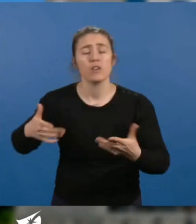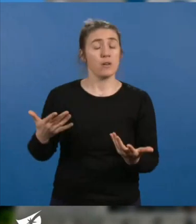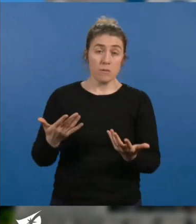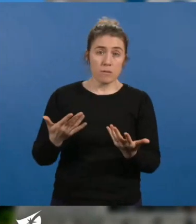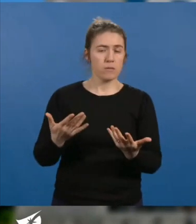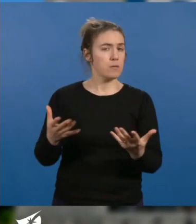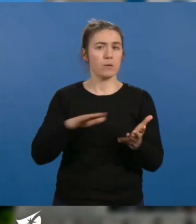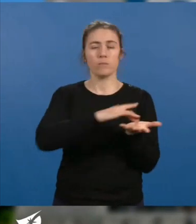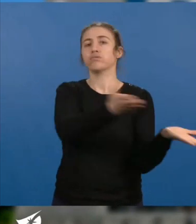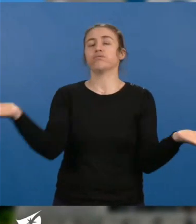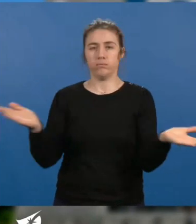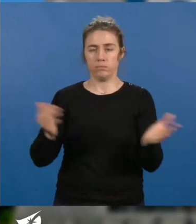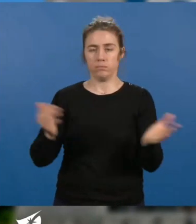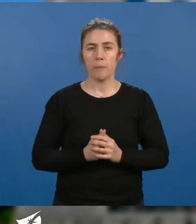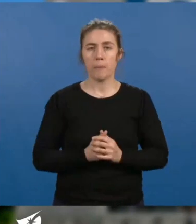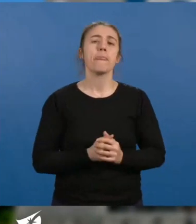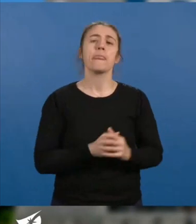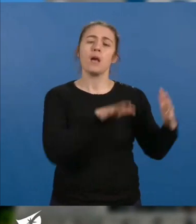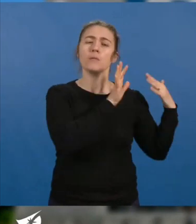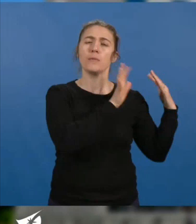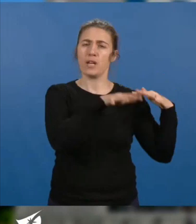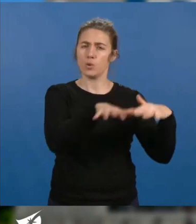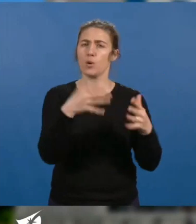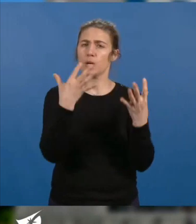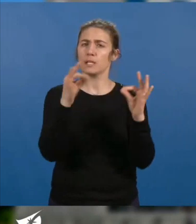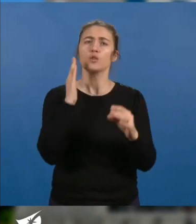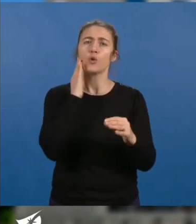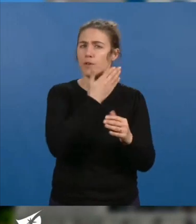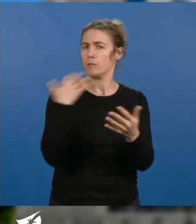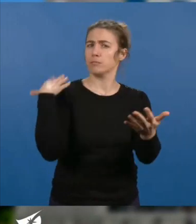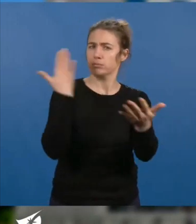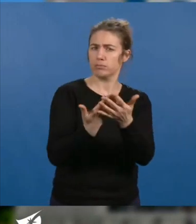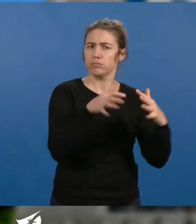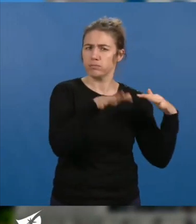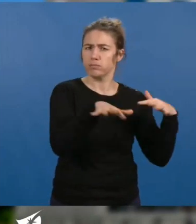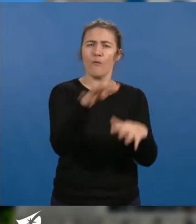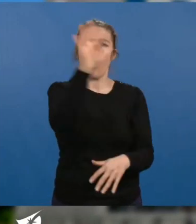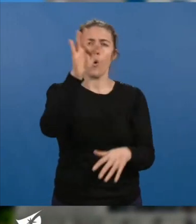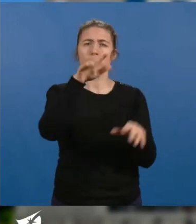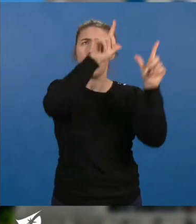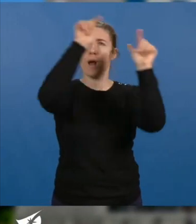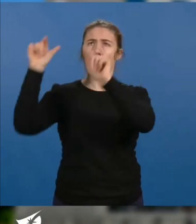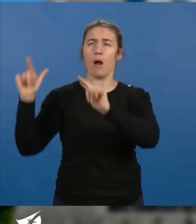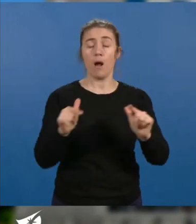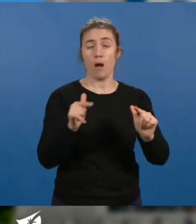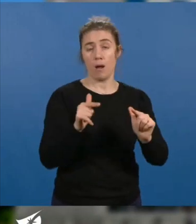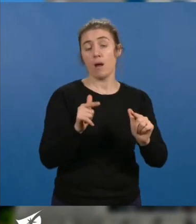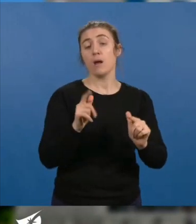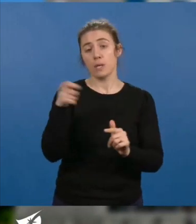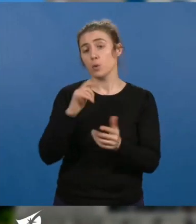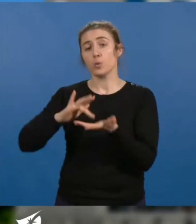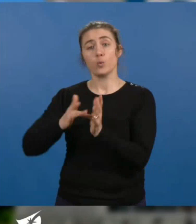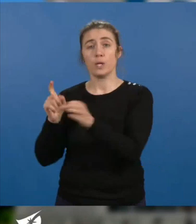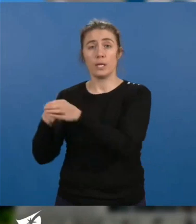Cette mobilisation large et massive depuis le 10 janvier dans toute la France, avec l'appel de l'ensemble des organisations